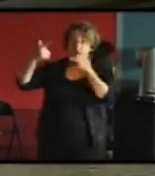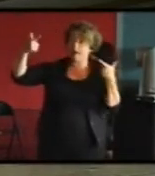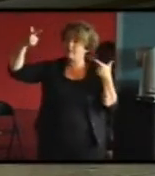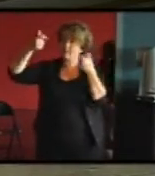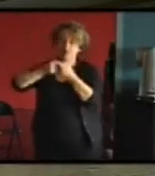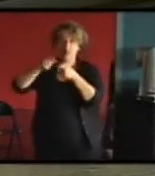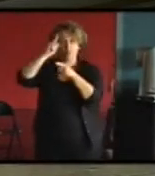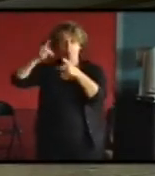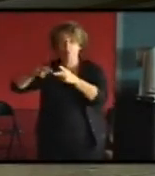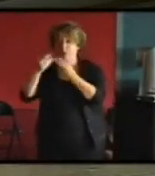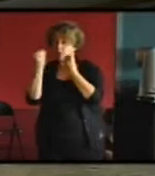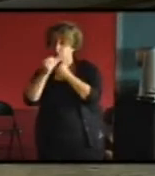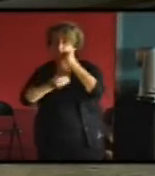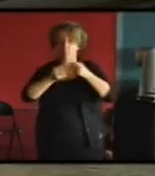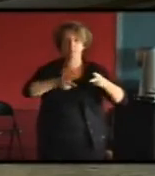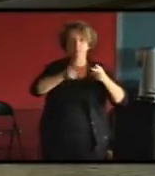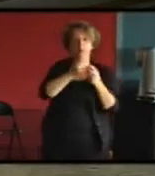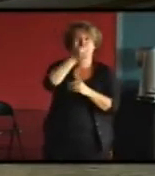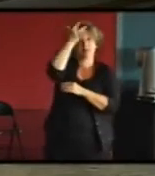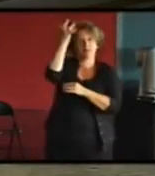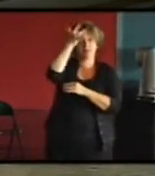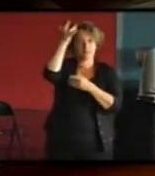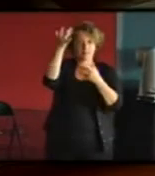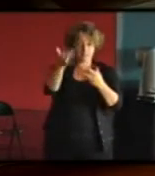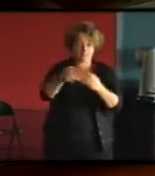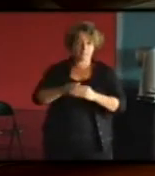'hiver mais aussi pour l'été et ça c'est une question